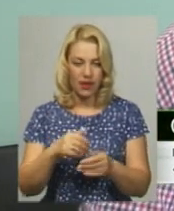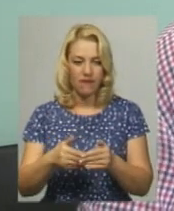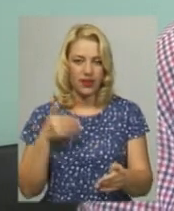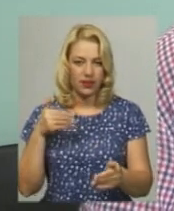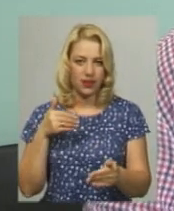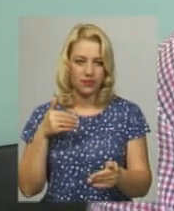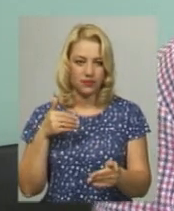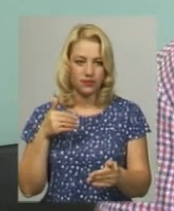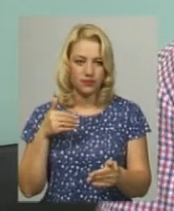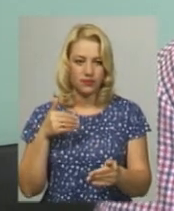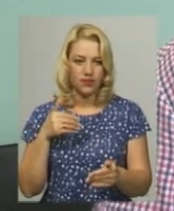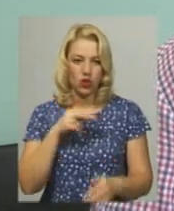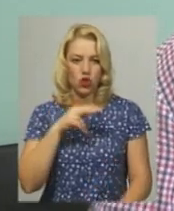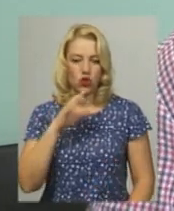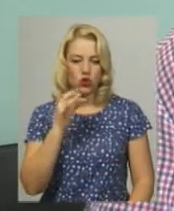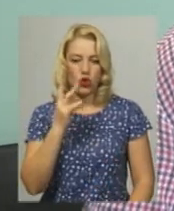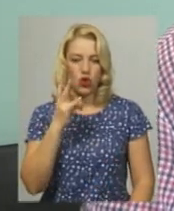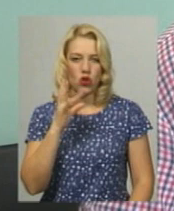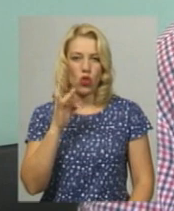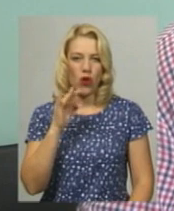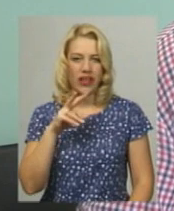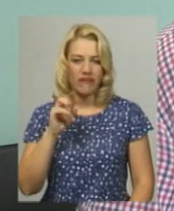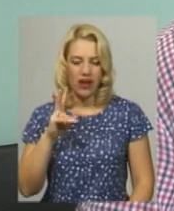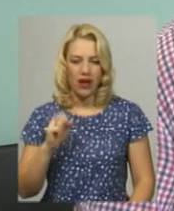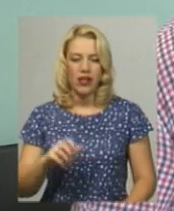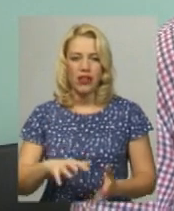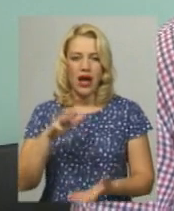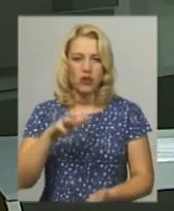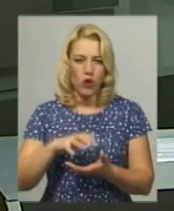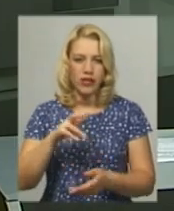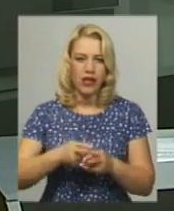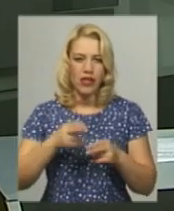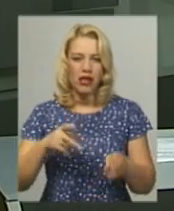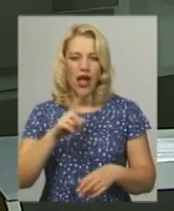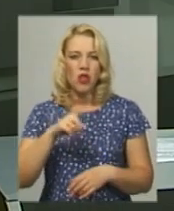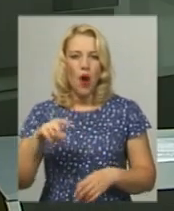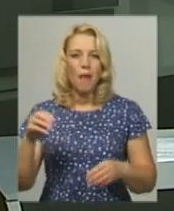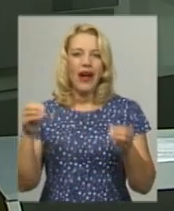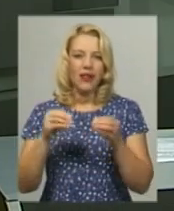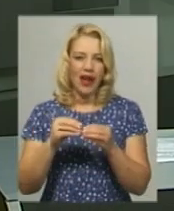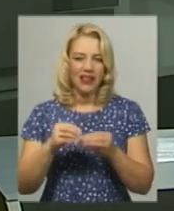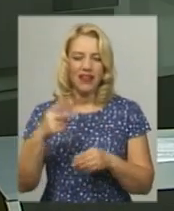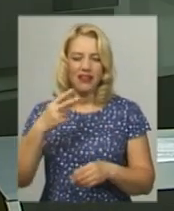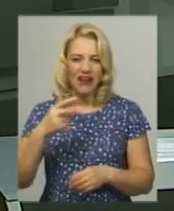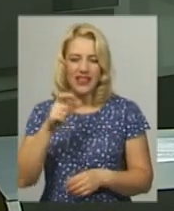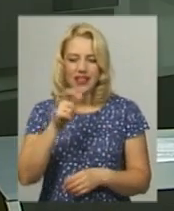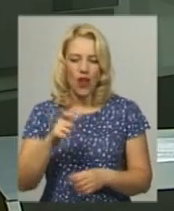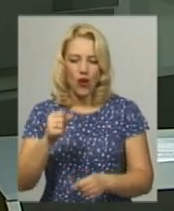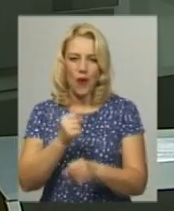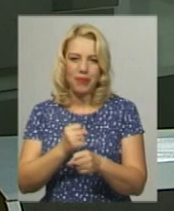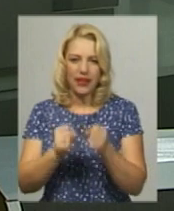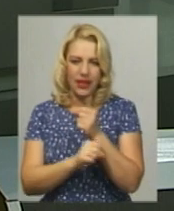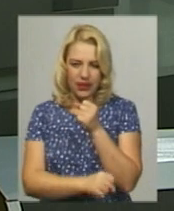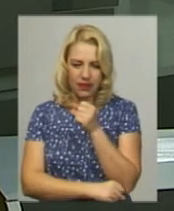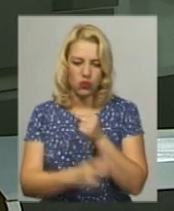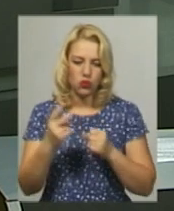Чернолівськи, від водонасосної станції номер 10. 20 робітників у двох аварійно